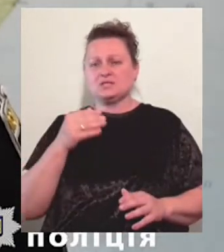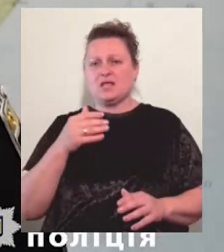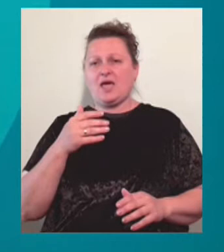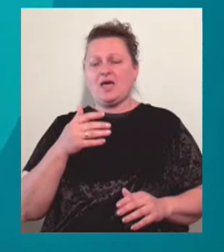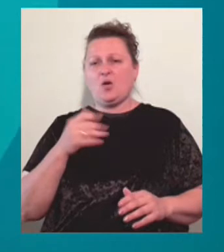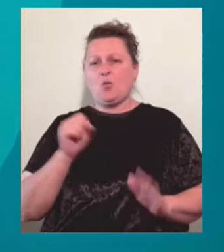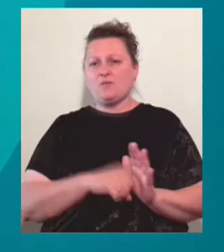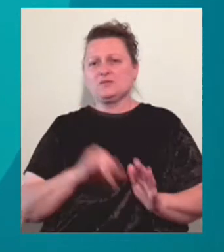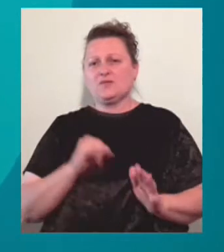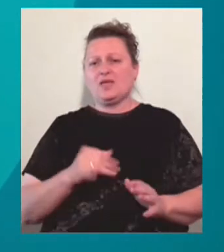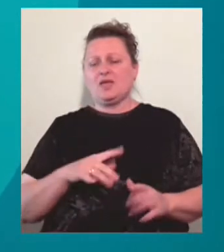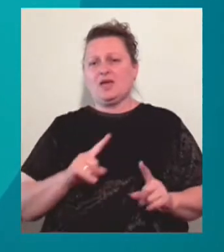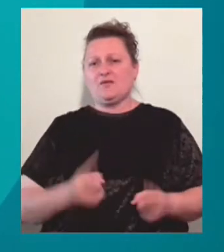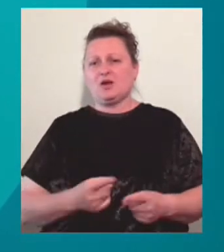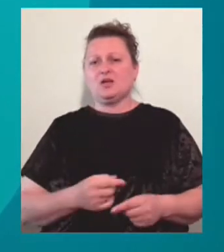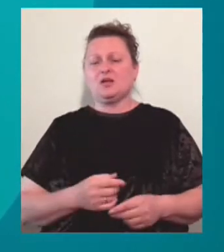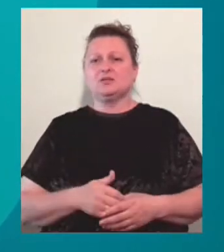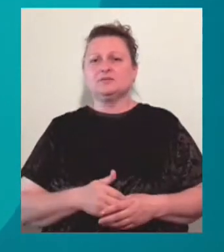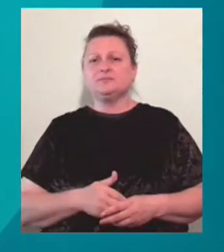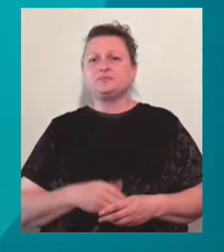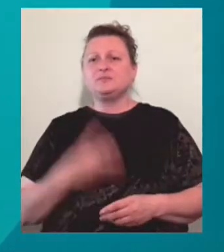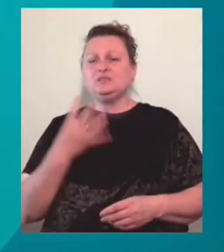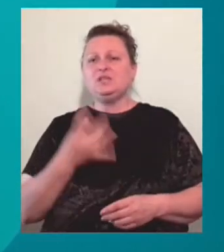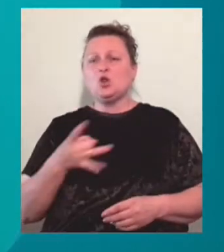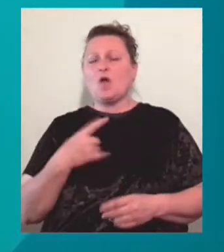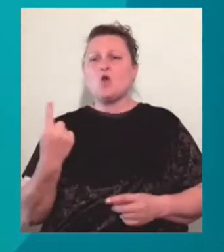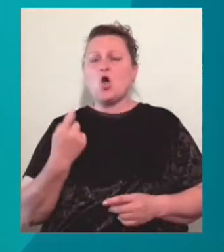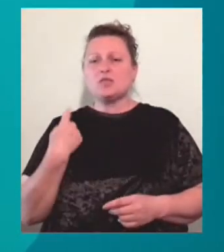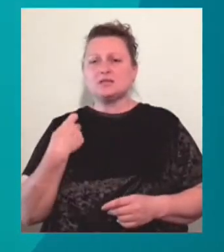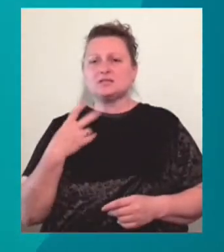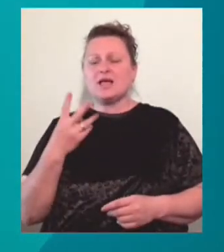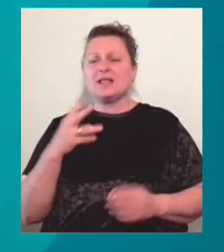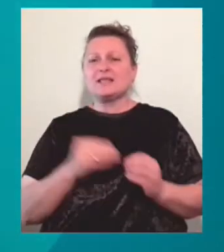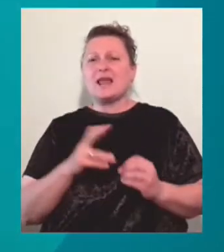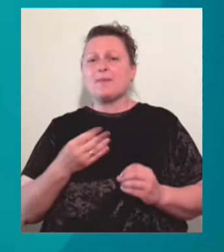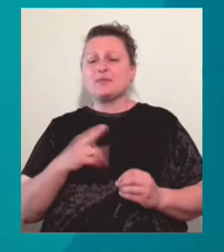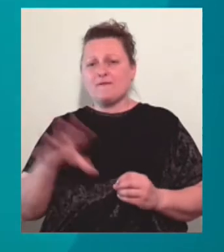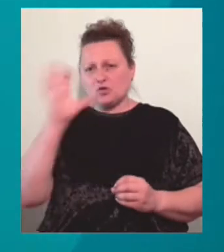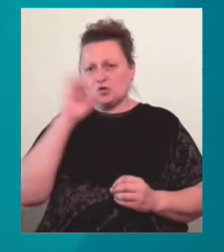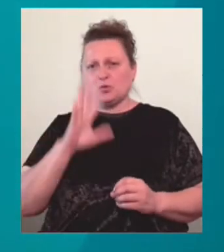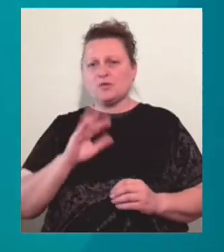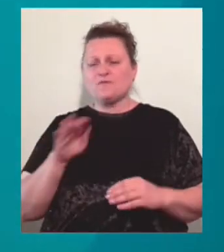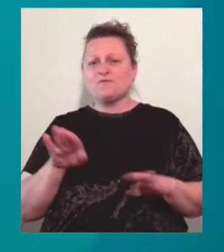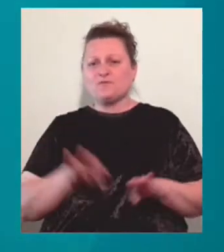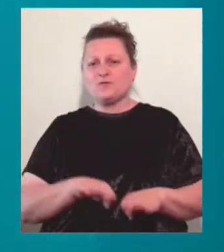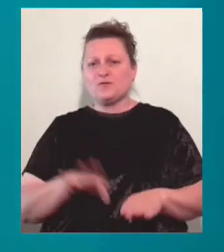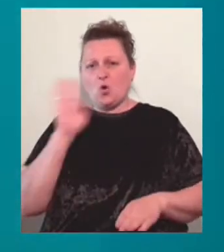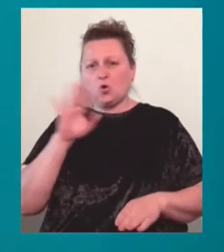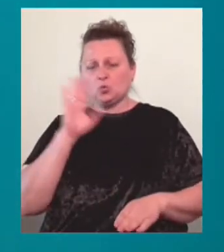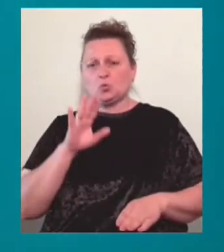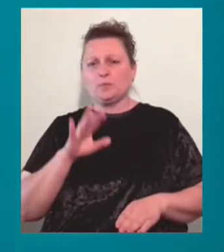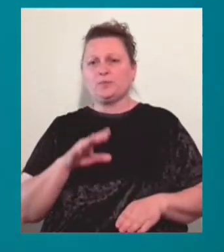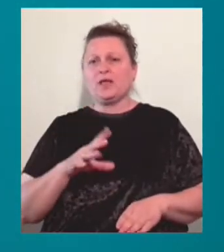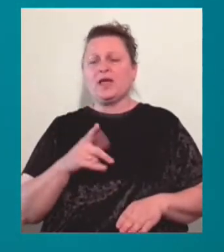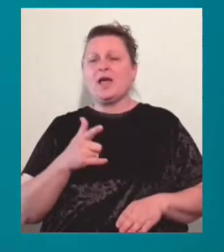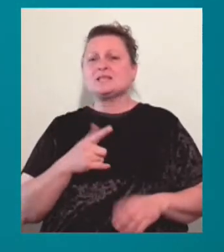захисту. У трьох районах Одеси відключать воду в ніч на 10 липня. Про це розповів завідувач сектором зв'язків із ЗМІ та